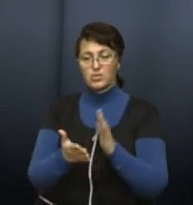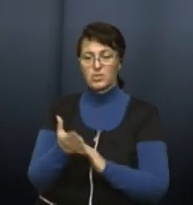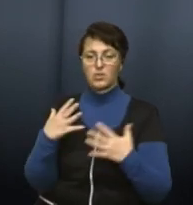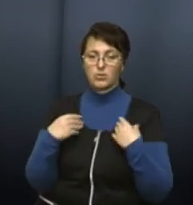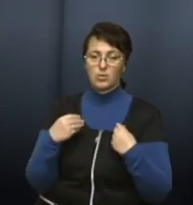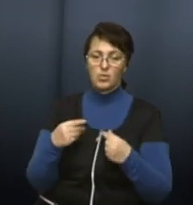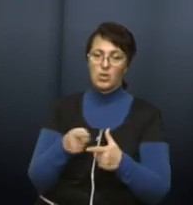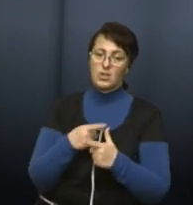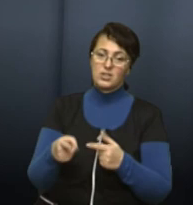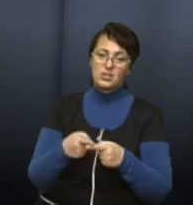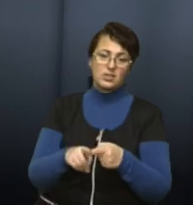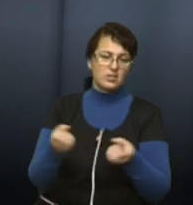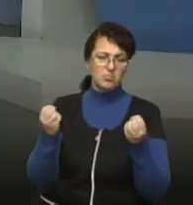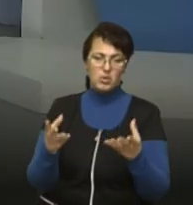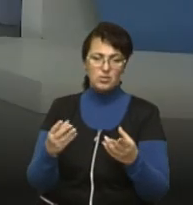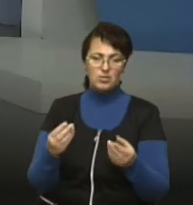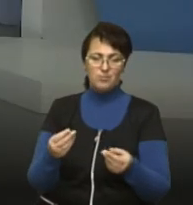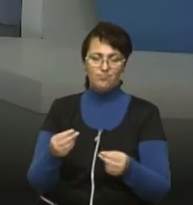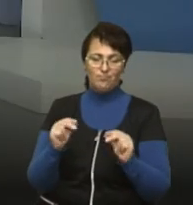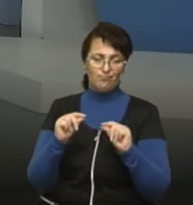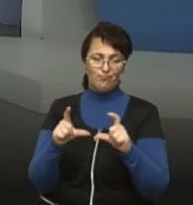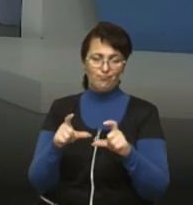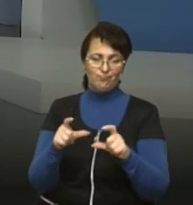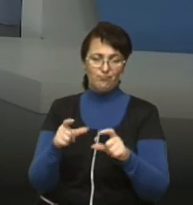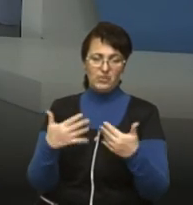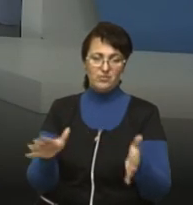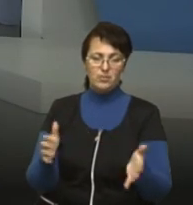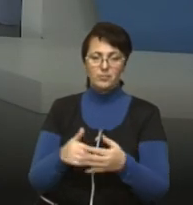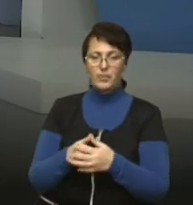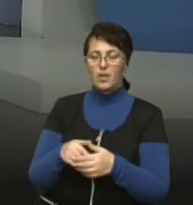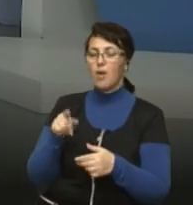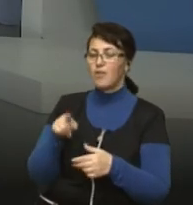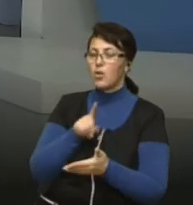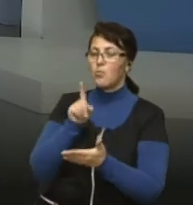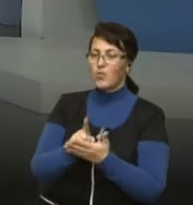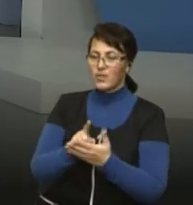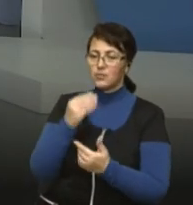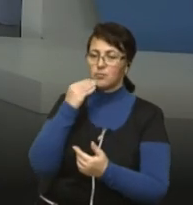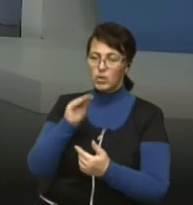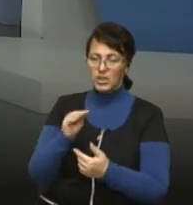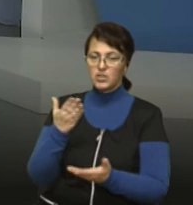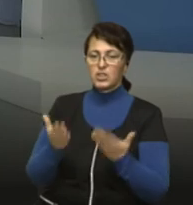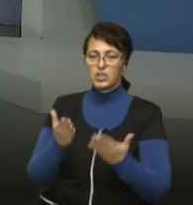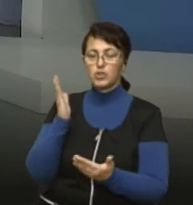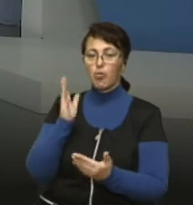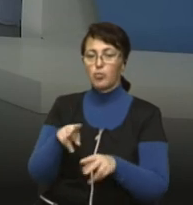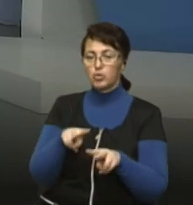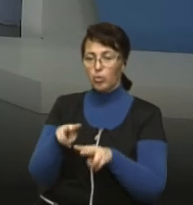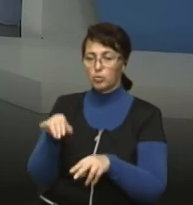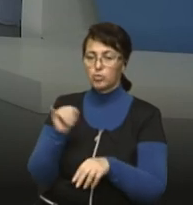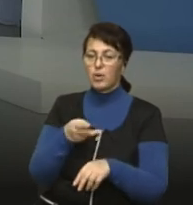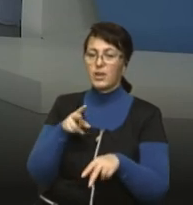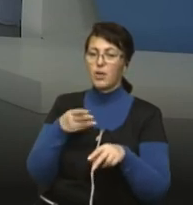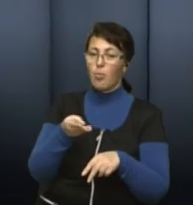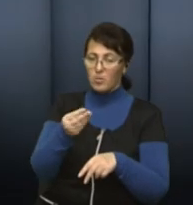чергове зростання? По 20 секунд, вас прошу. Так, воно повинно покращити. Якщо буде контроль і буде оплата,